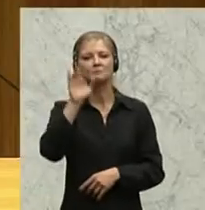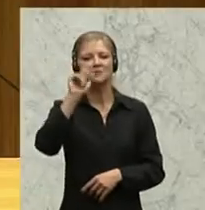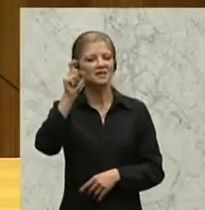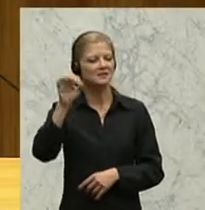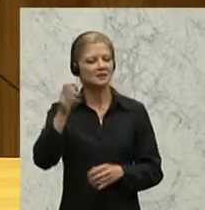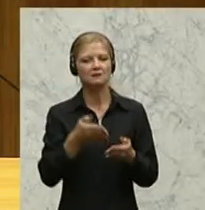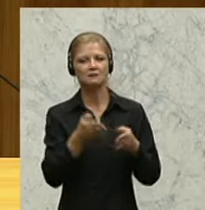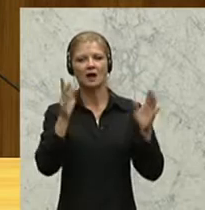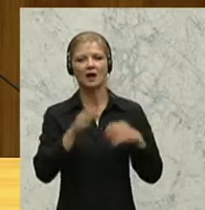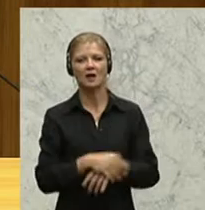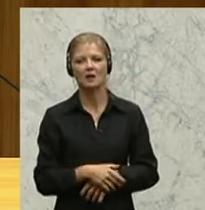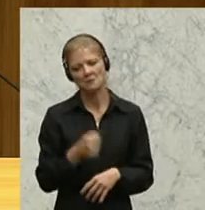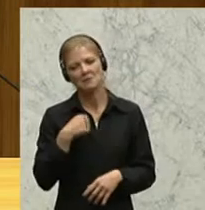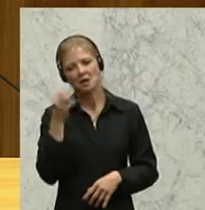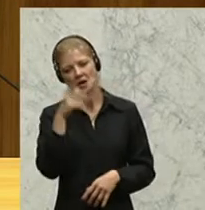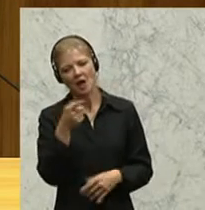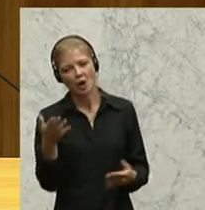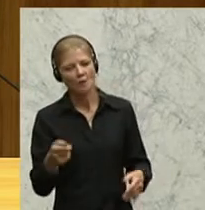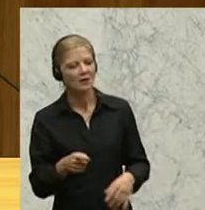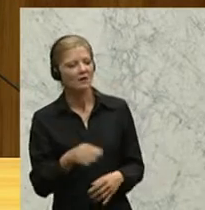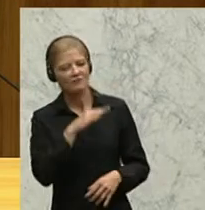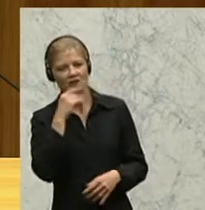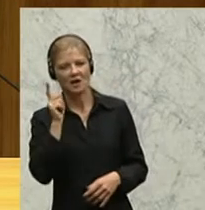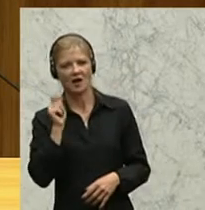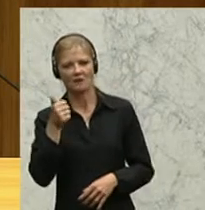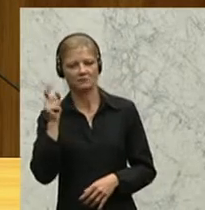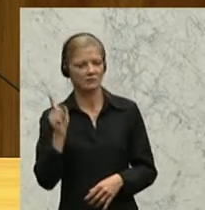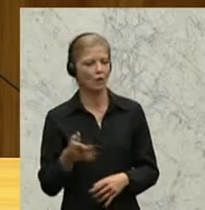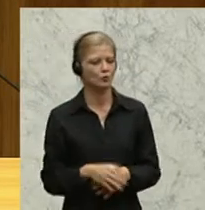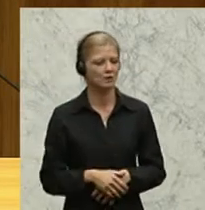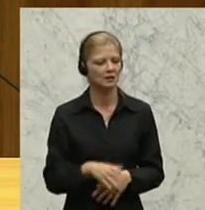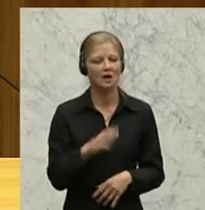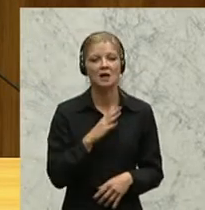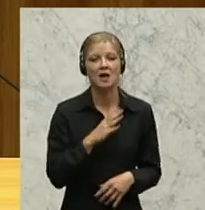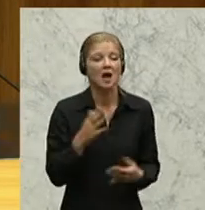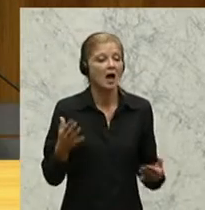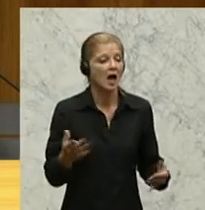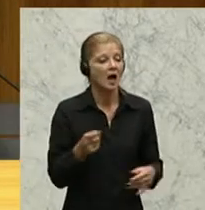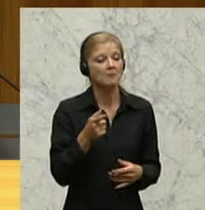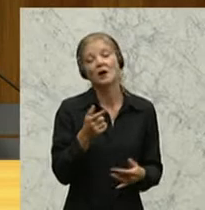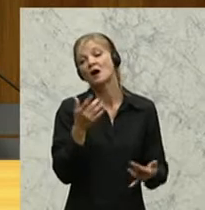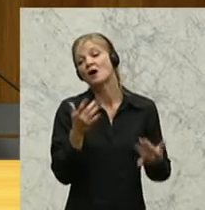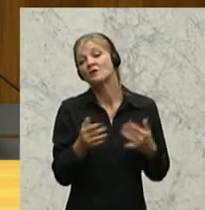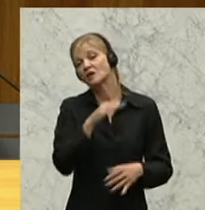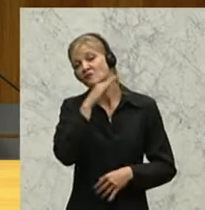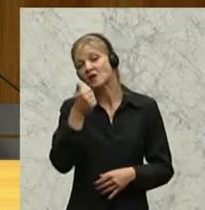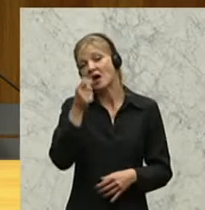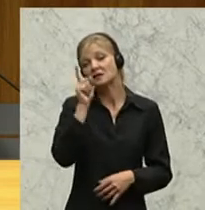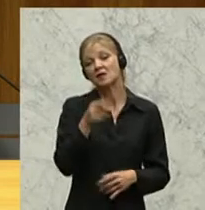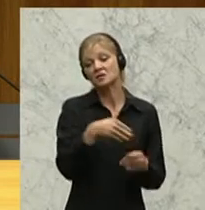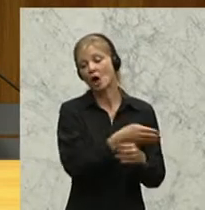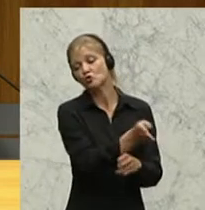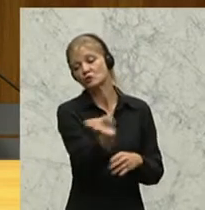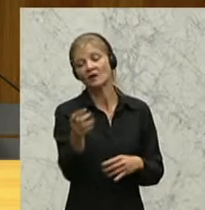diesen 8 Euro, Frau Bundesminister, vielleicht noch gar mit Spatenkirchen ausweichen? Wissen Sie, was für eine